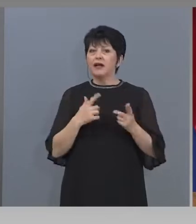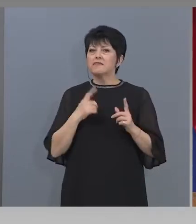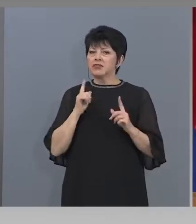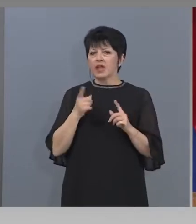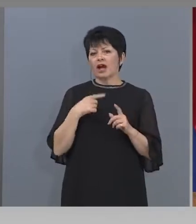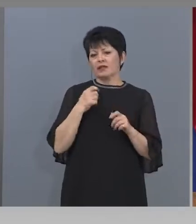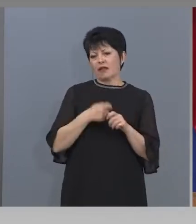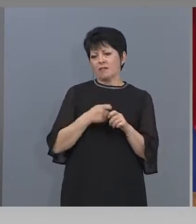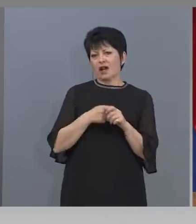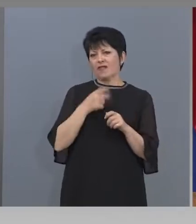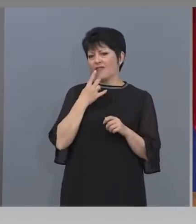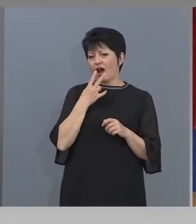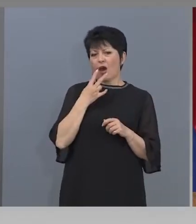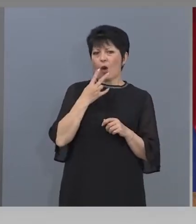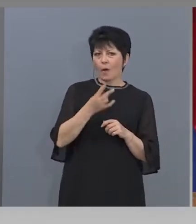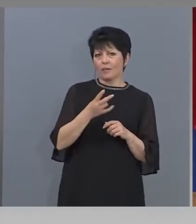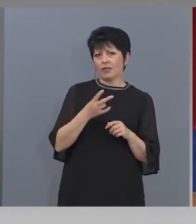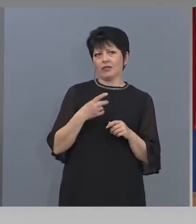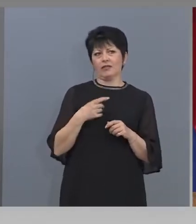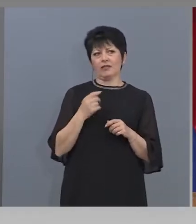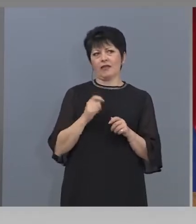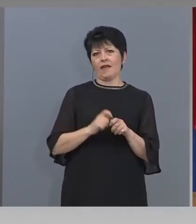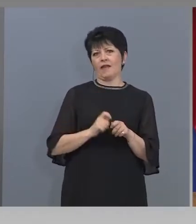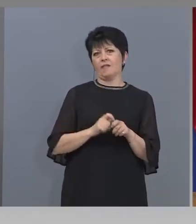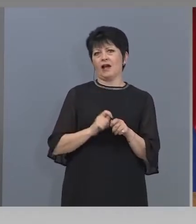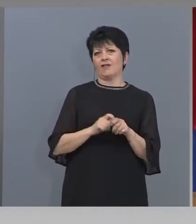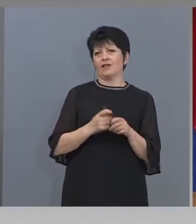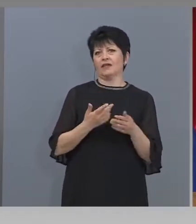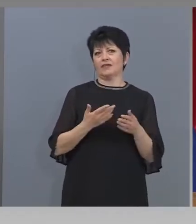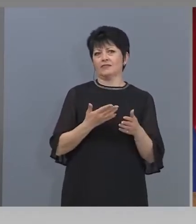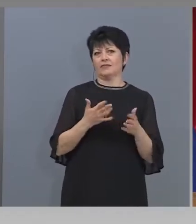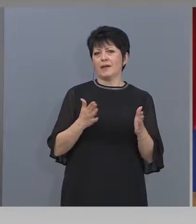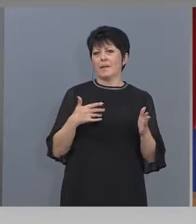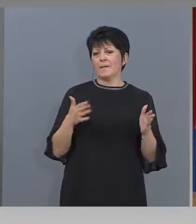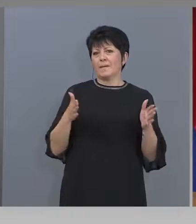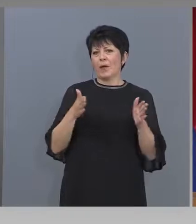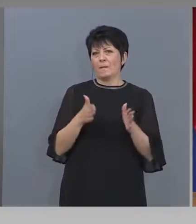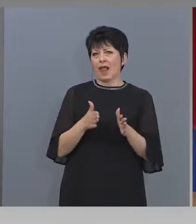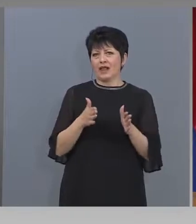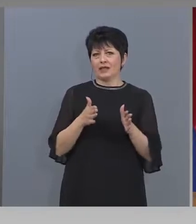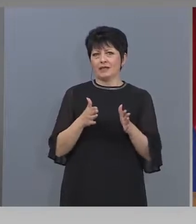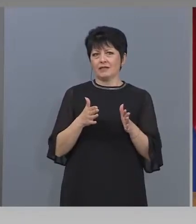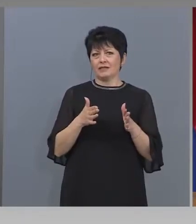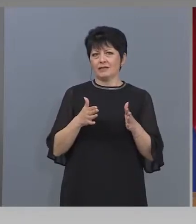опитам да промотирам моноспектакли, спектакли, в които не са